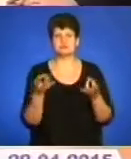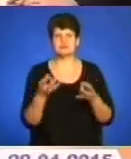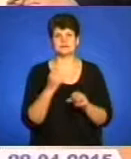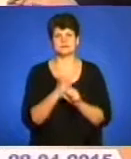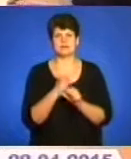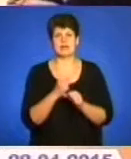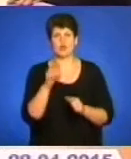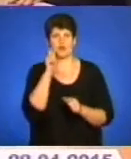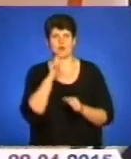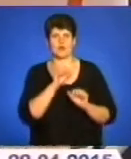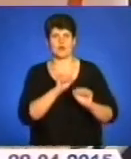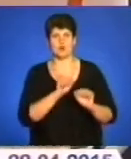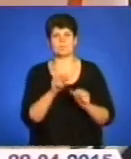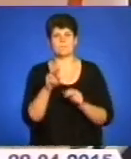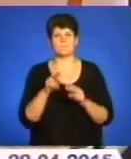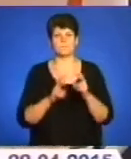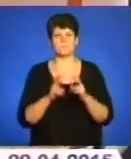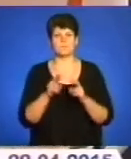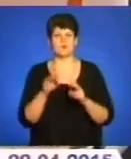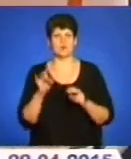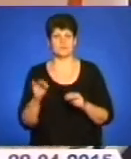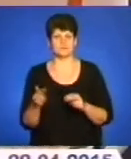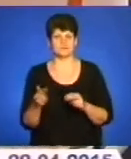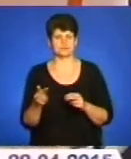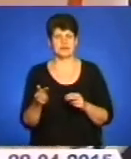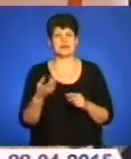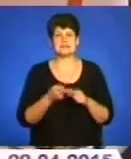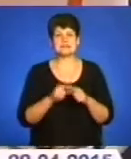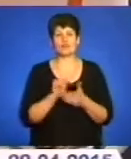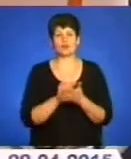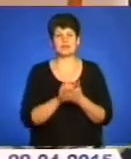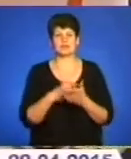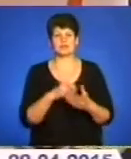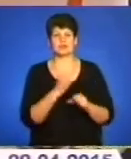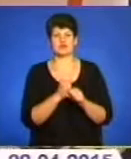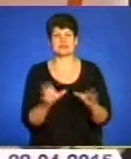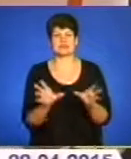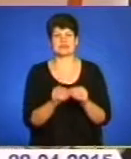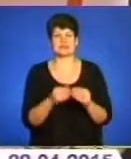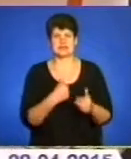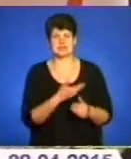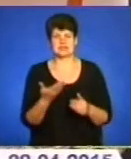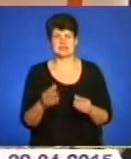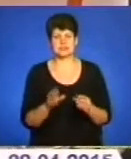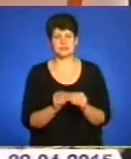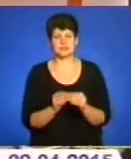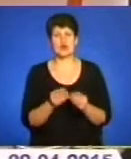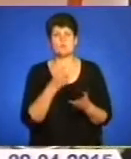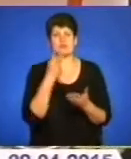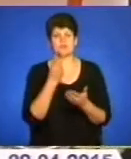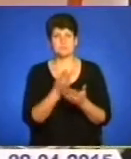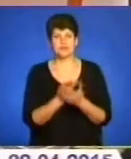«Укроборонпрому». Це документ, який опрацюваний нами спільно, в якому передбачені і